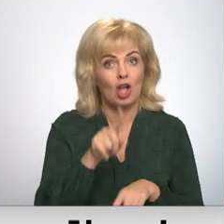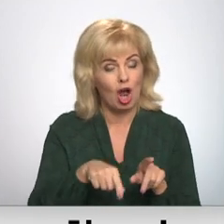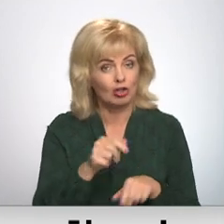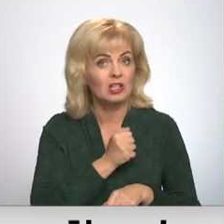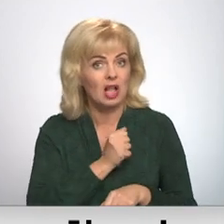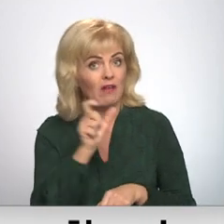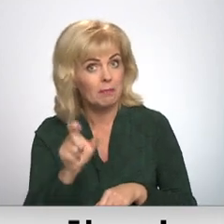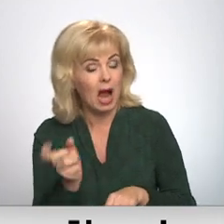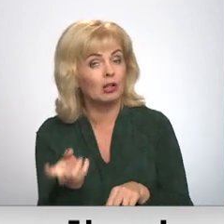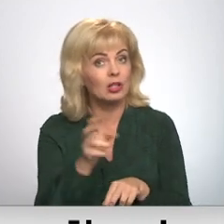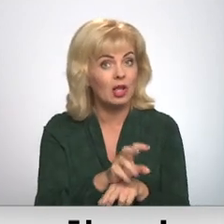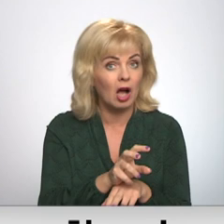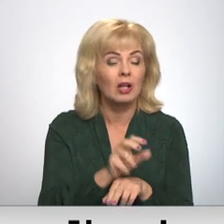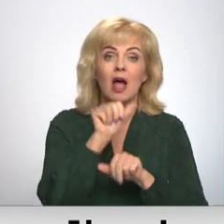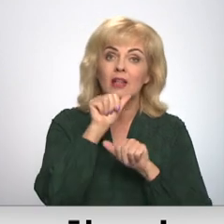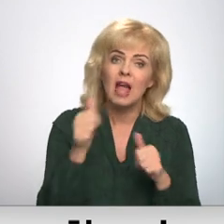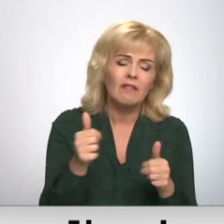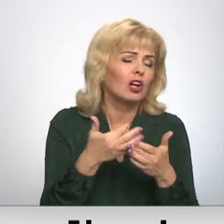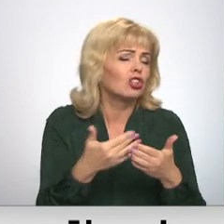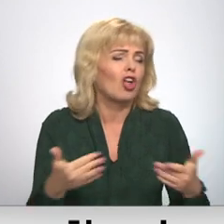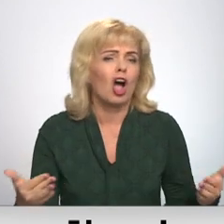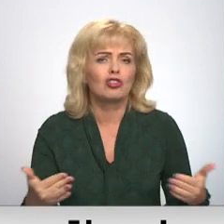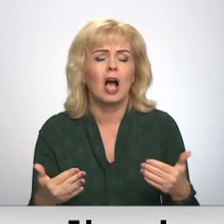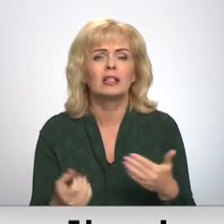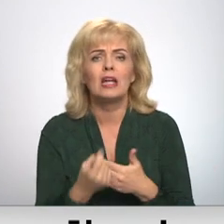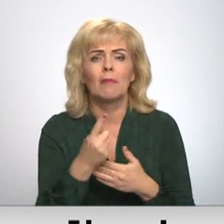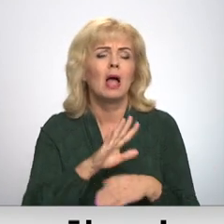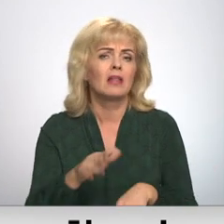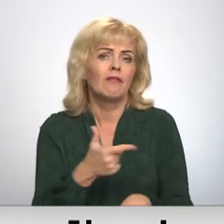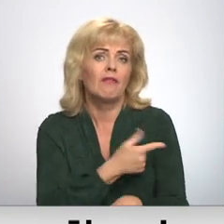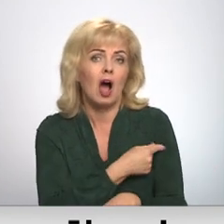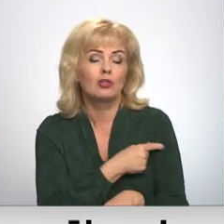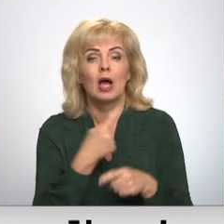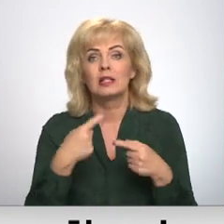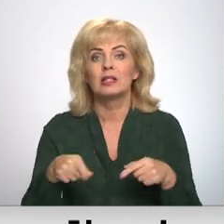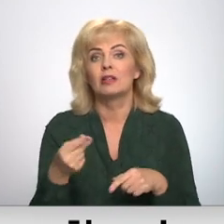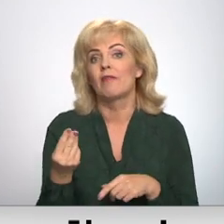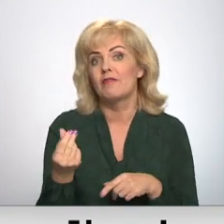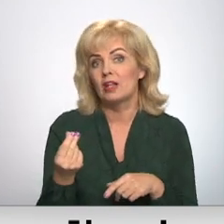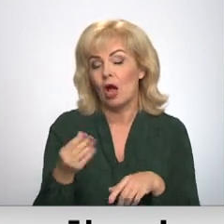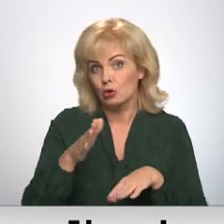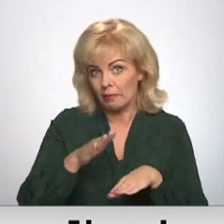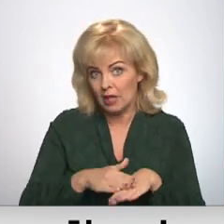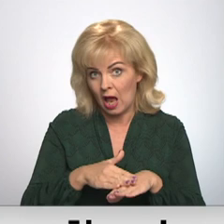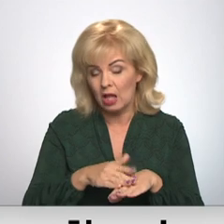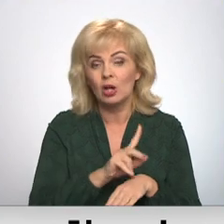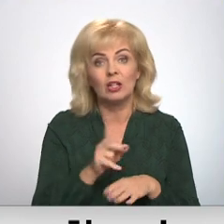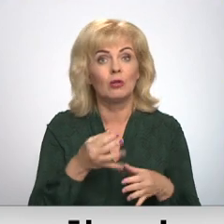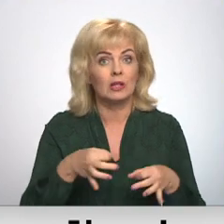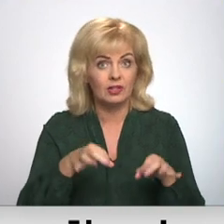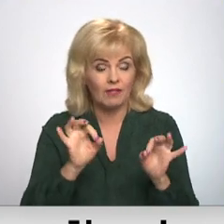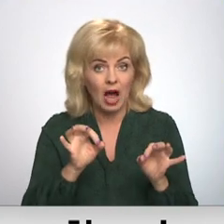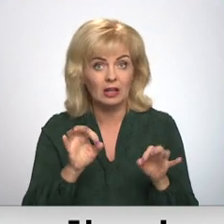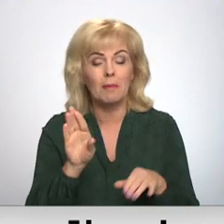nevar nākt un nevar ir dažādi iemesli. Ne tikai vakcinācija, varbūt kādam arī pat finansiālais apsvērums ir kļuvis ļoti svarīgs.